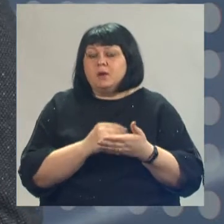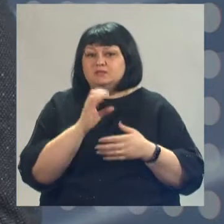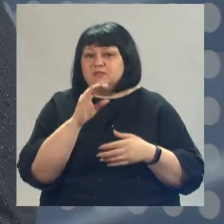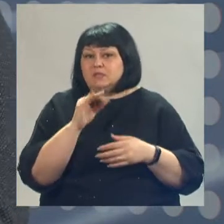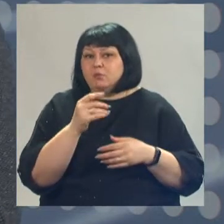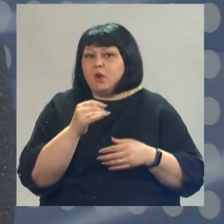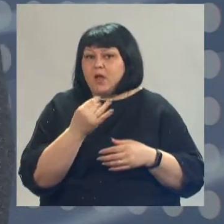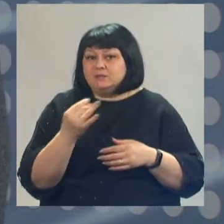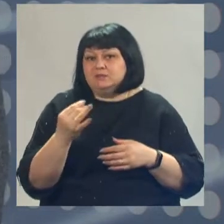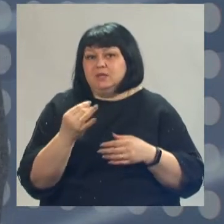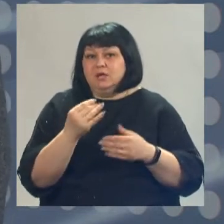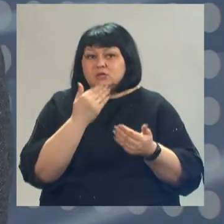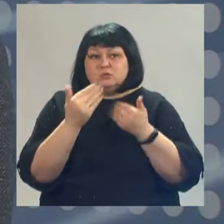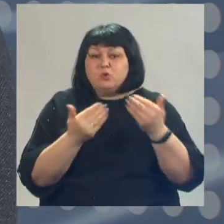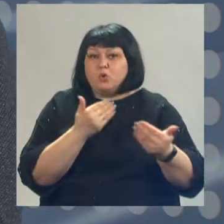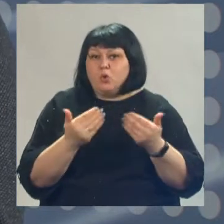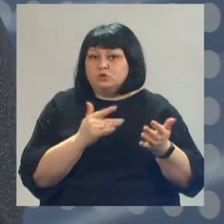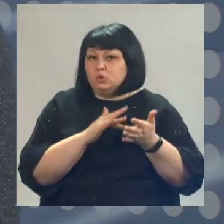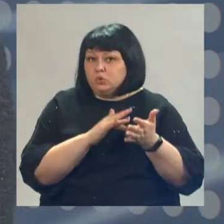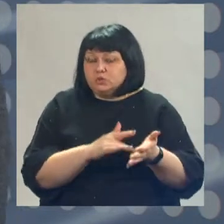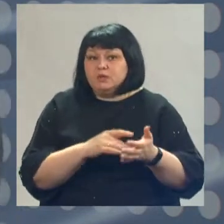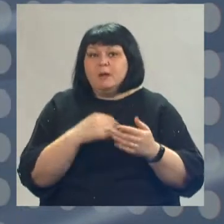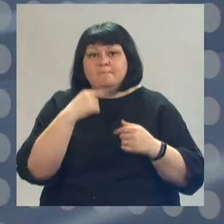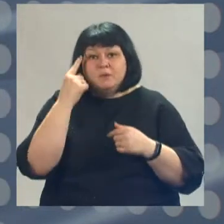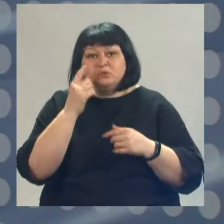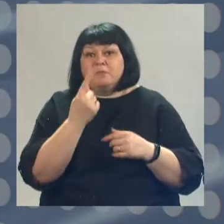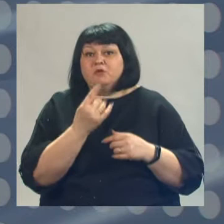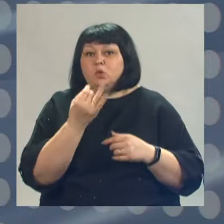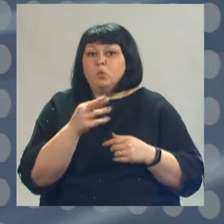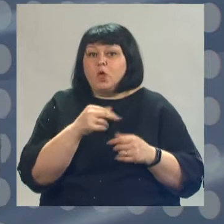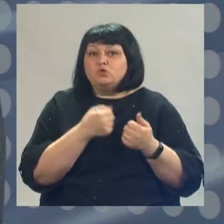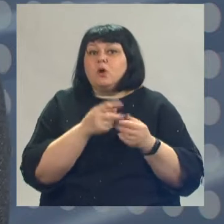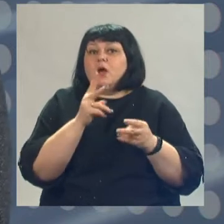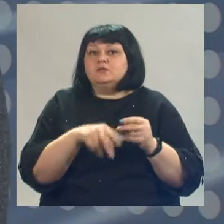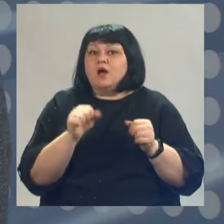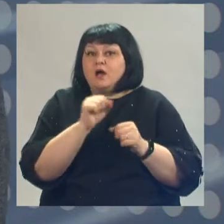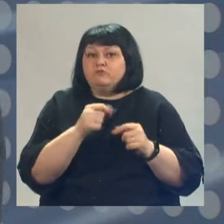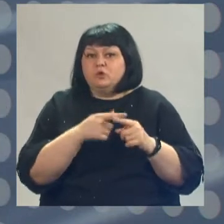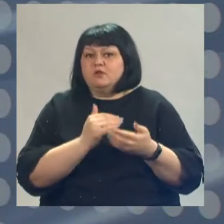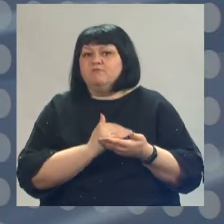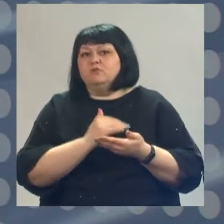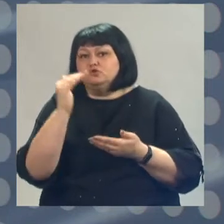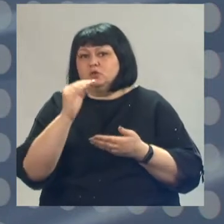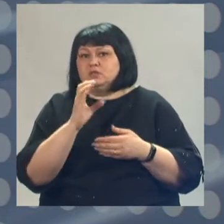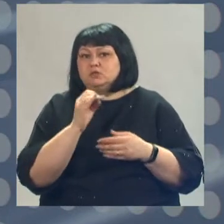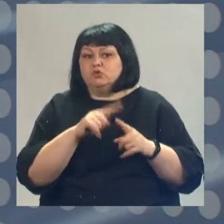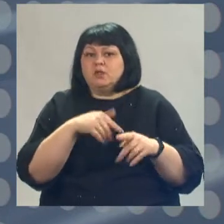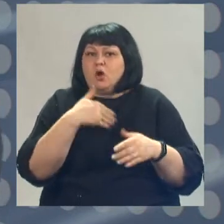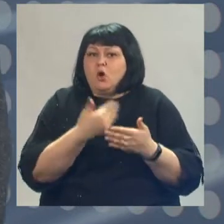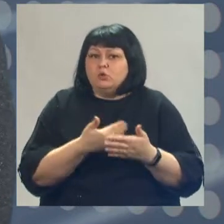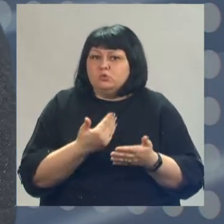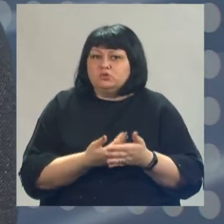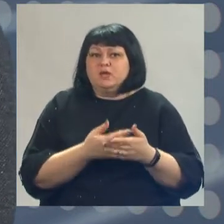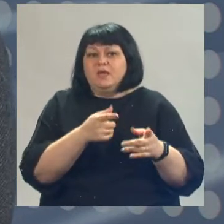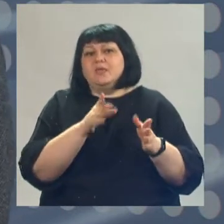И мы понимаем, что с 1 июля до конца августа это все-таки высокий сезон, это сезон отпусков. Там и